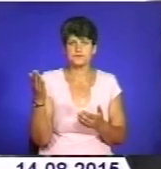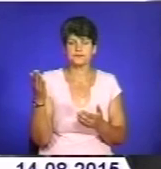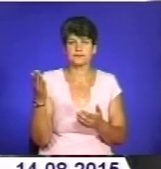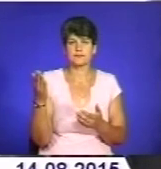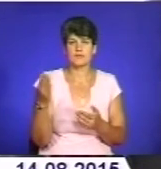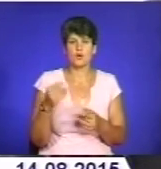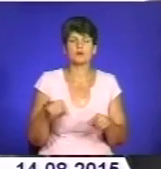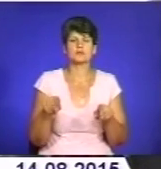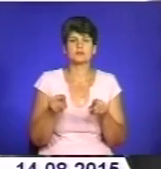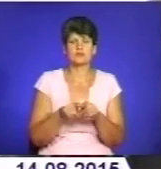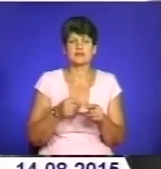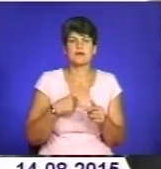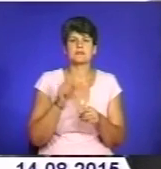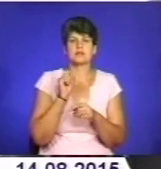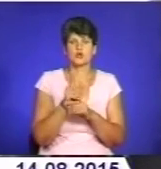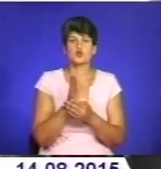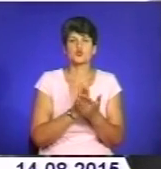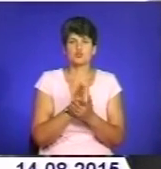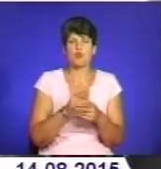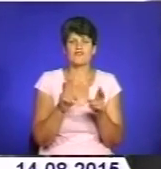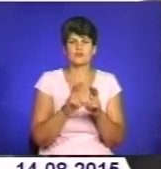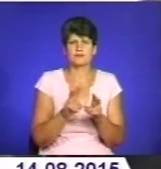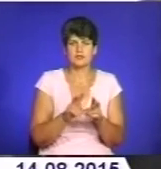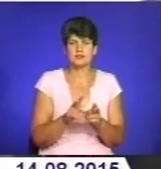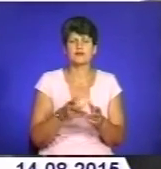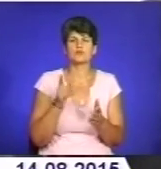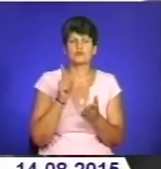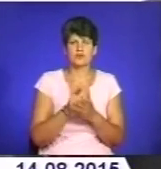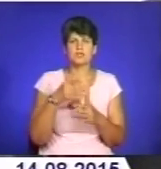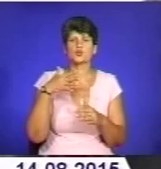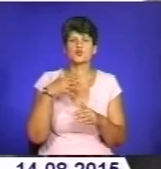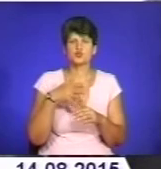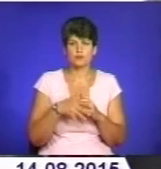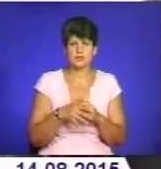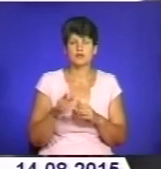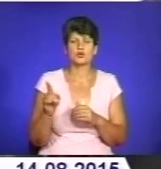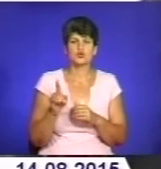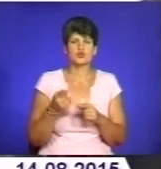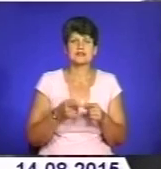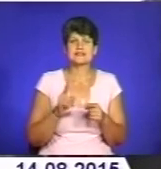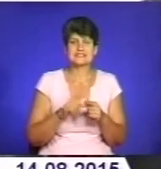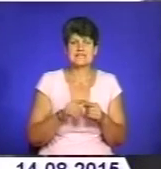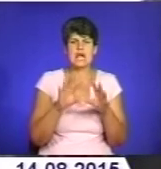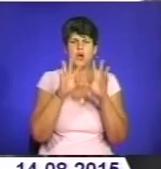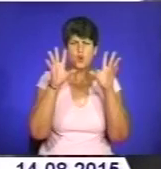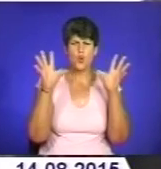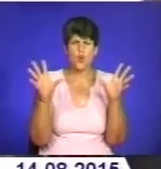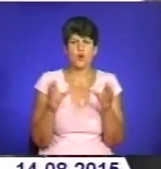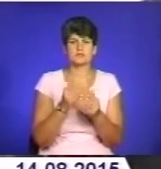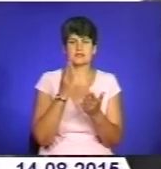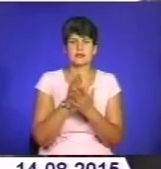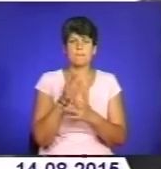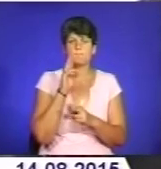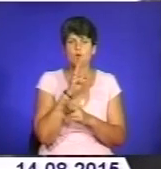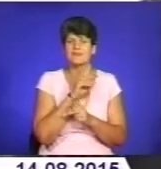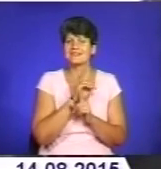Однозначно, я вже призначив службове розслідування цього приводу, але ви повинні зрозуміти, що це комплексна іде помилка не